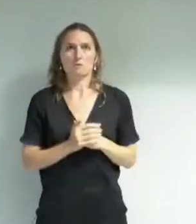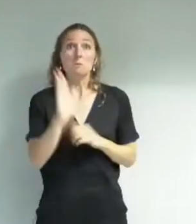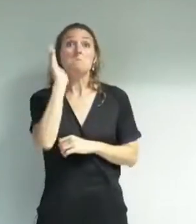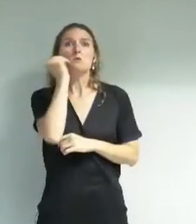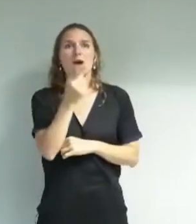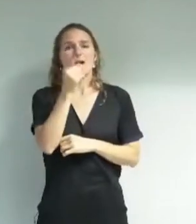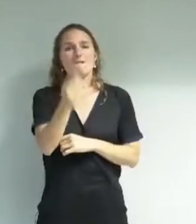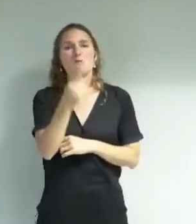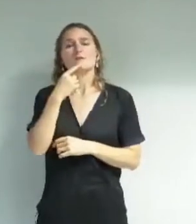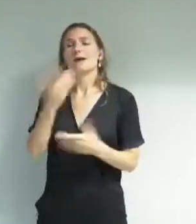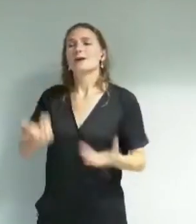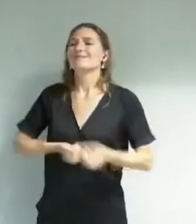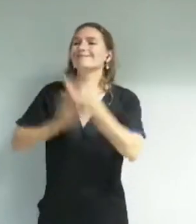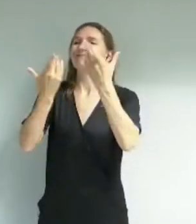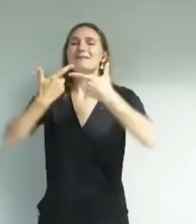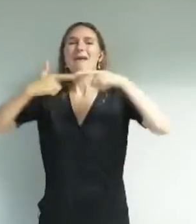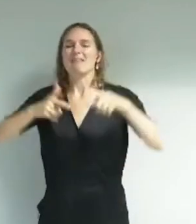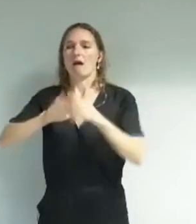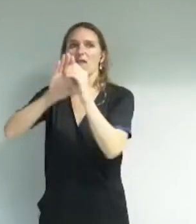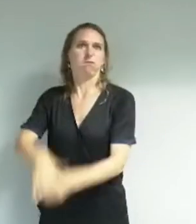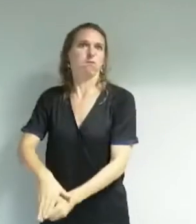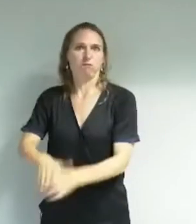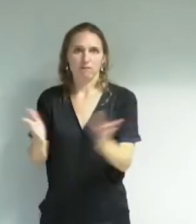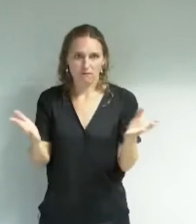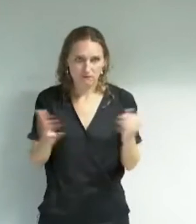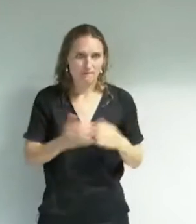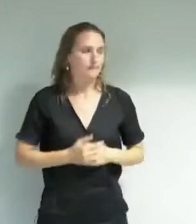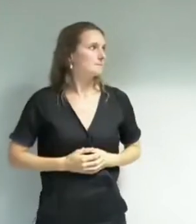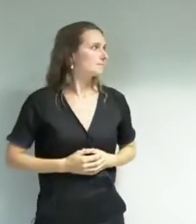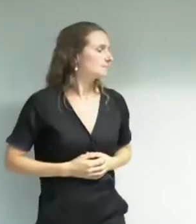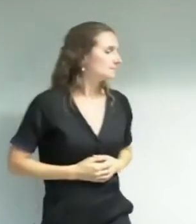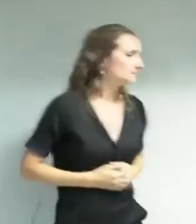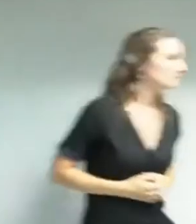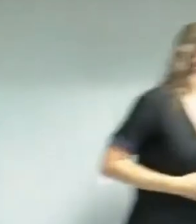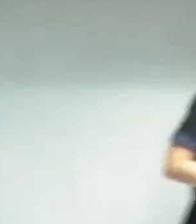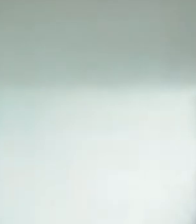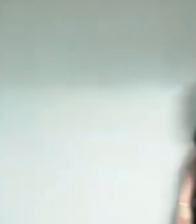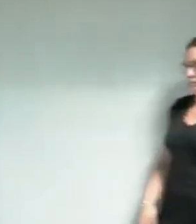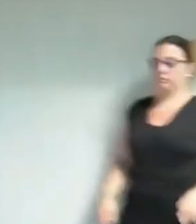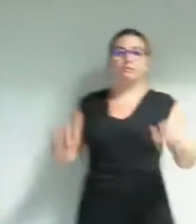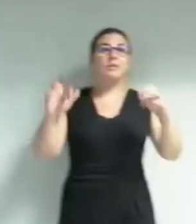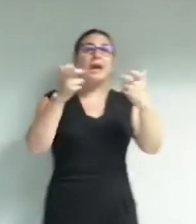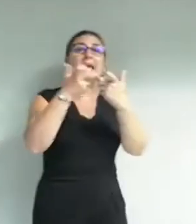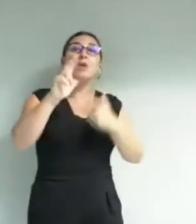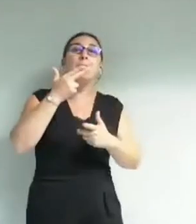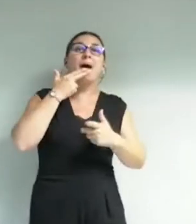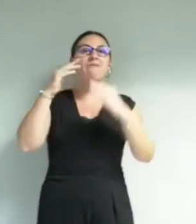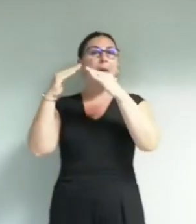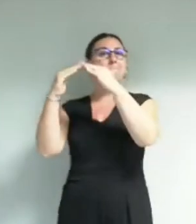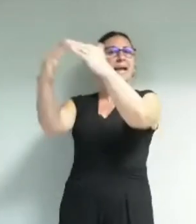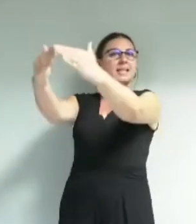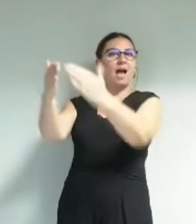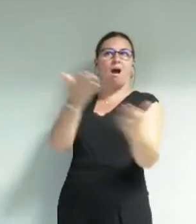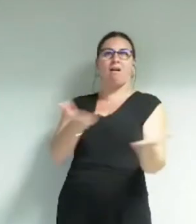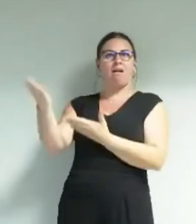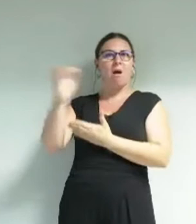êtes un été noir l'expérience du magasin c'est un bon exemple c'est un très très bon exemple parce que là vous avez pu aller au bout de votre